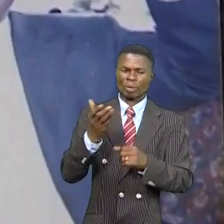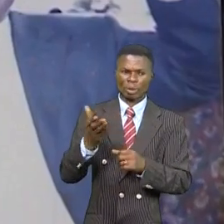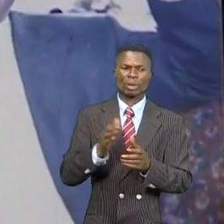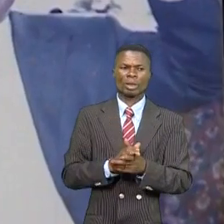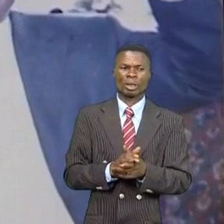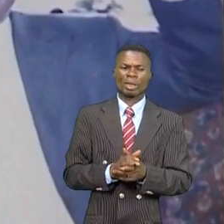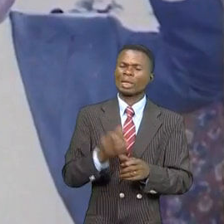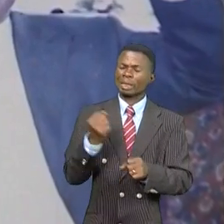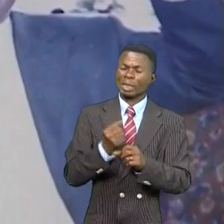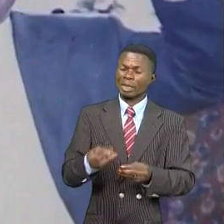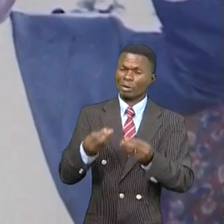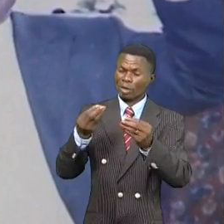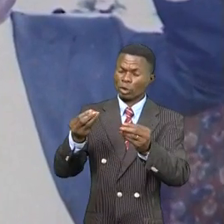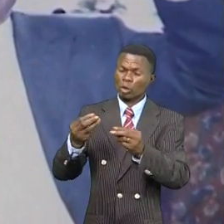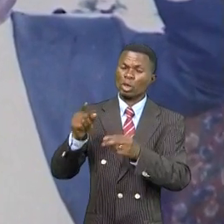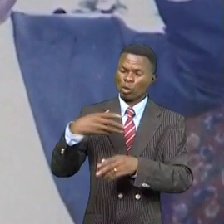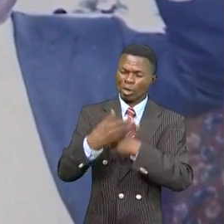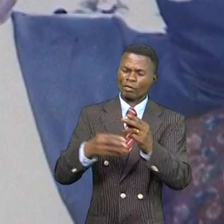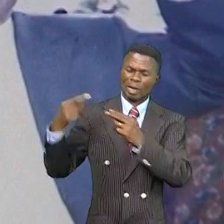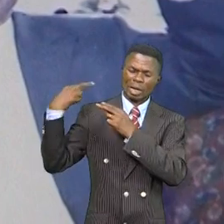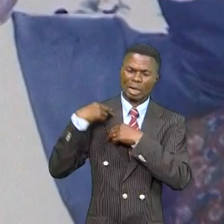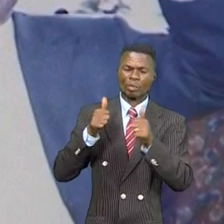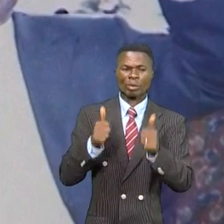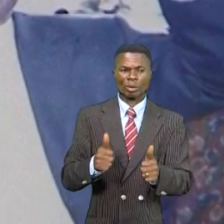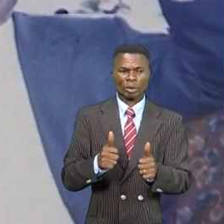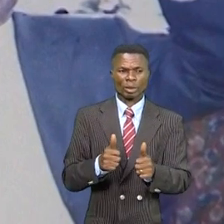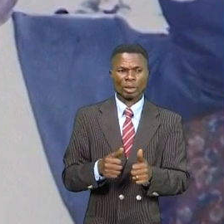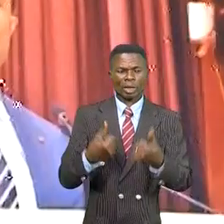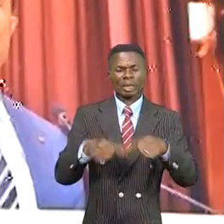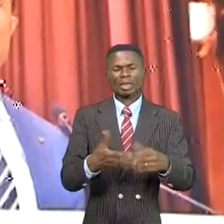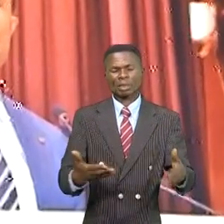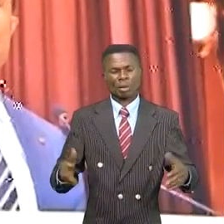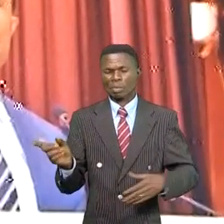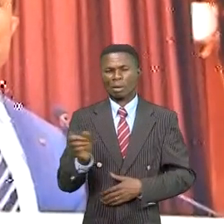famille à tous ses vieux amis ce n'était pas quelqu'un qui abandonnait les amis